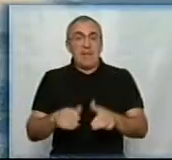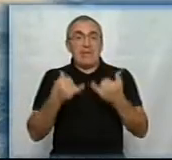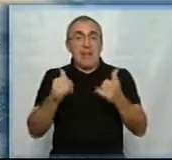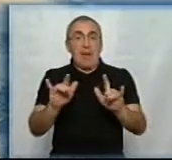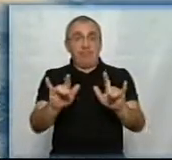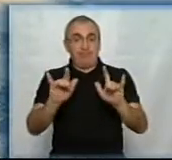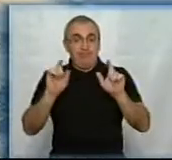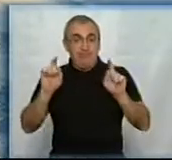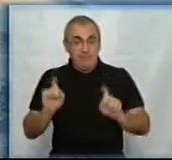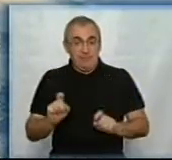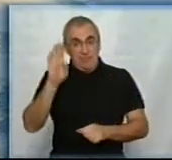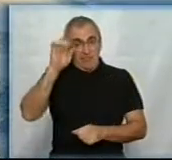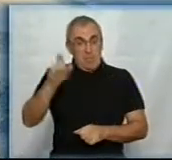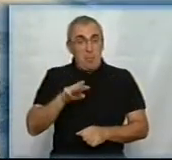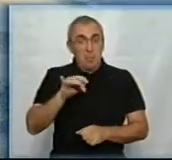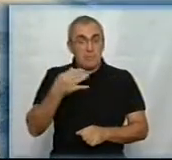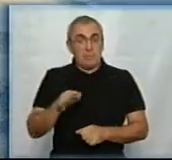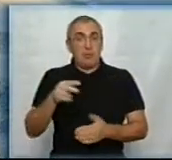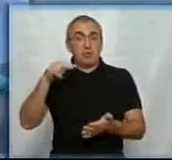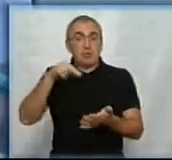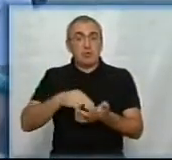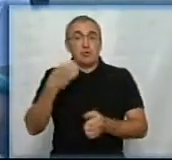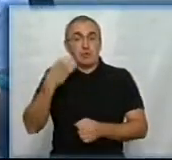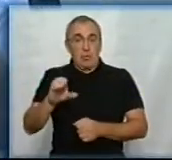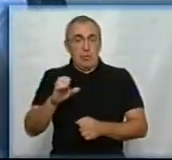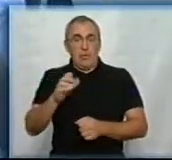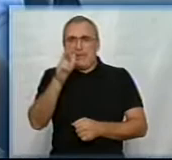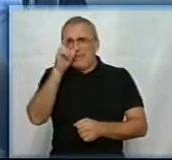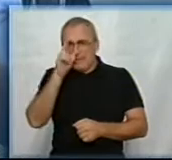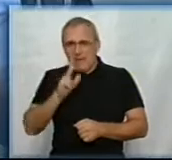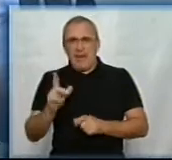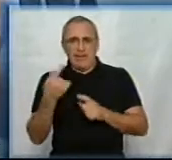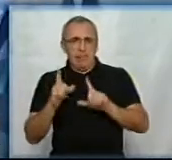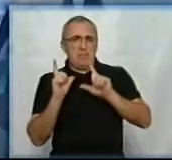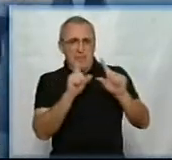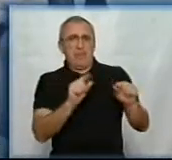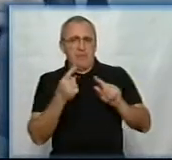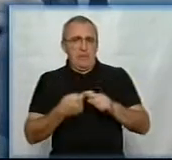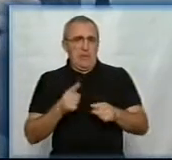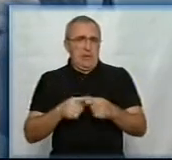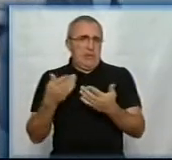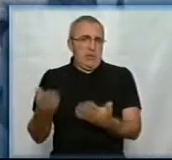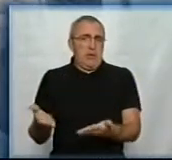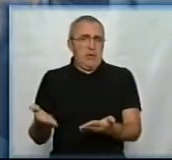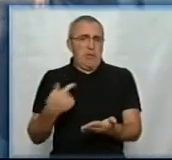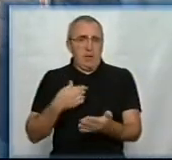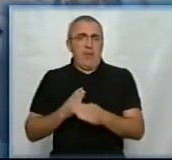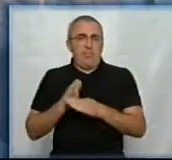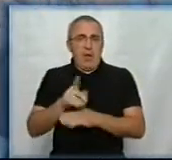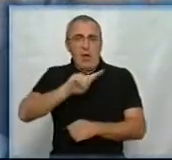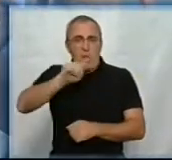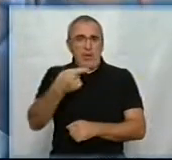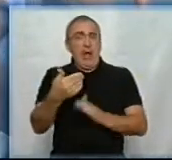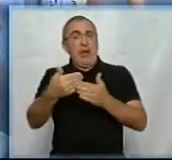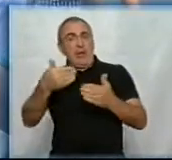Житель селища Андрій Моцний каже, стоїть сотим у черзі. Третій місяць ми їздимо так. Я виходжу на годину